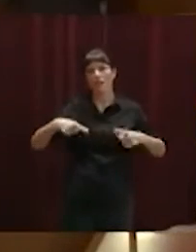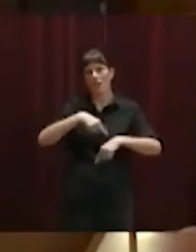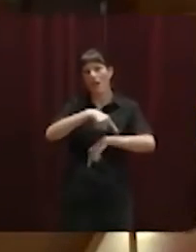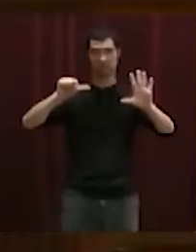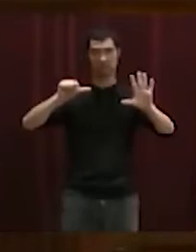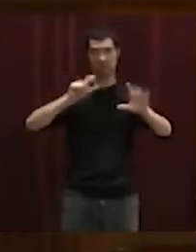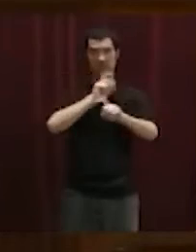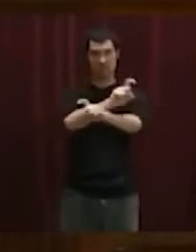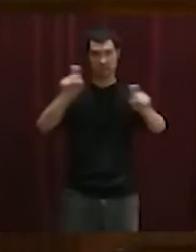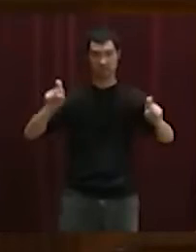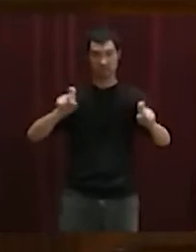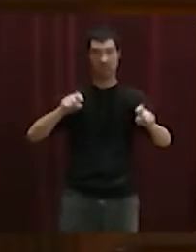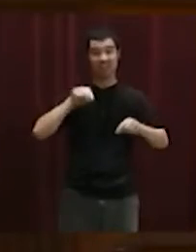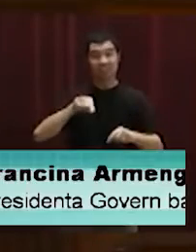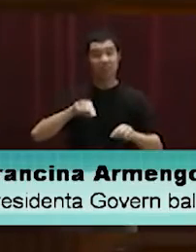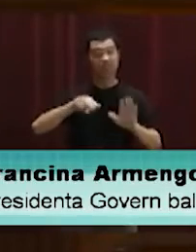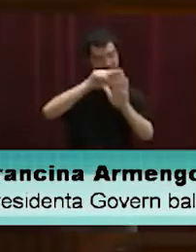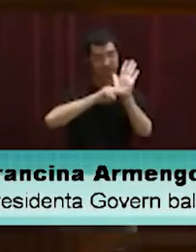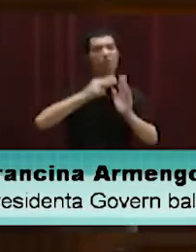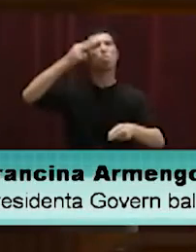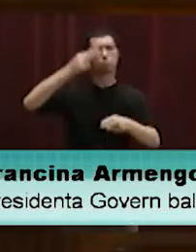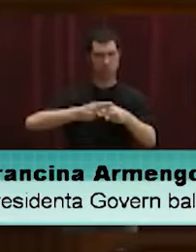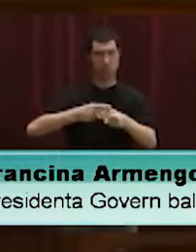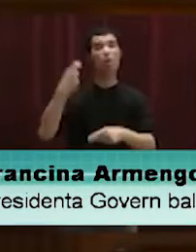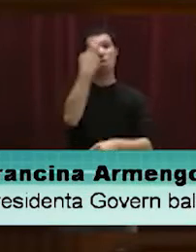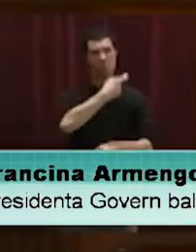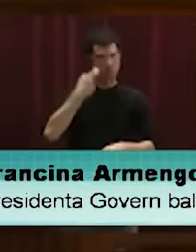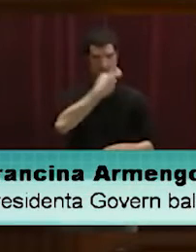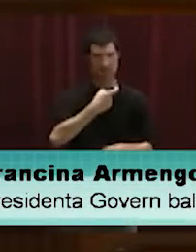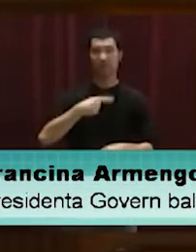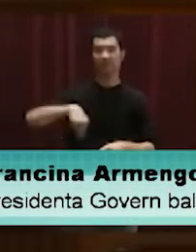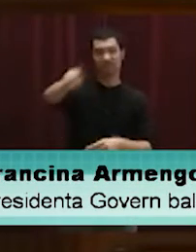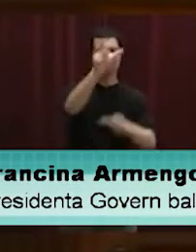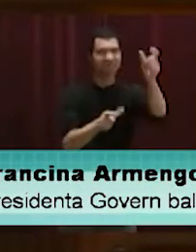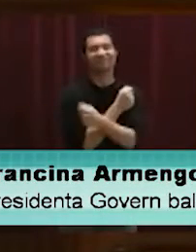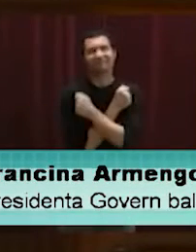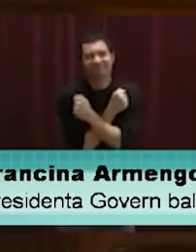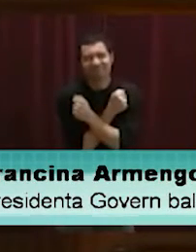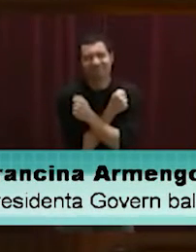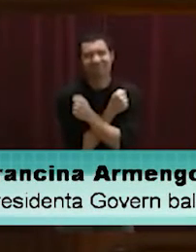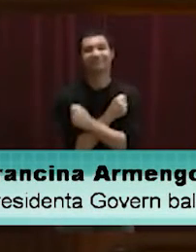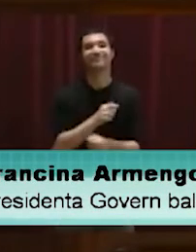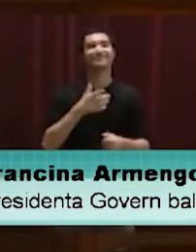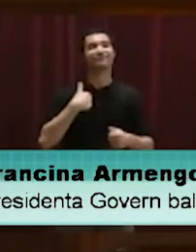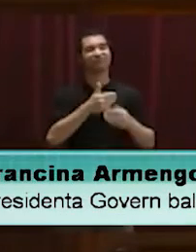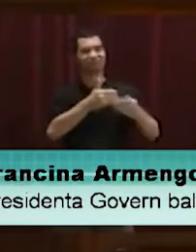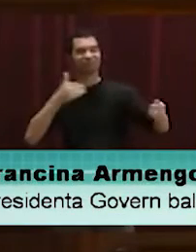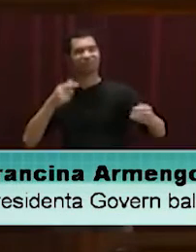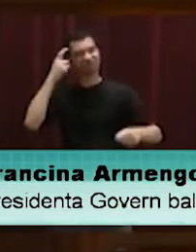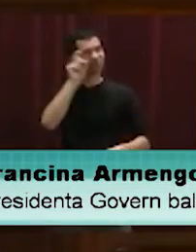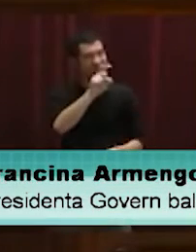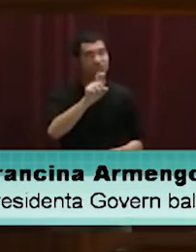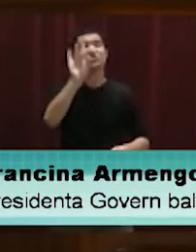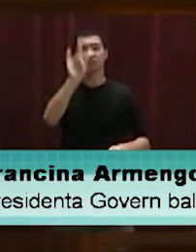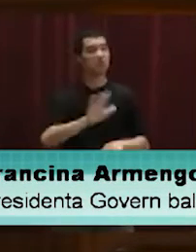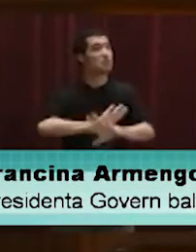dissabte. És dur, costa molt, ens allunya d'aquells que més estimam. Però sabem que els contactes socials estan